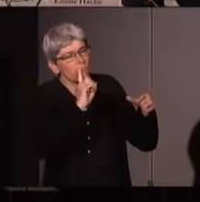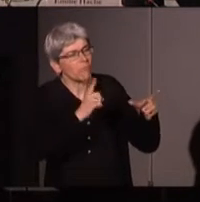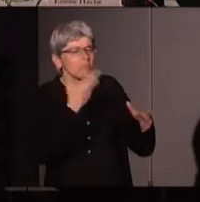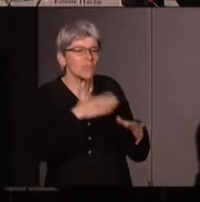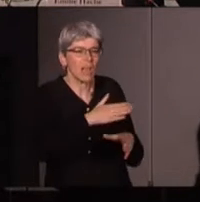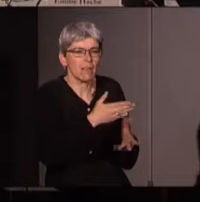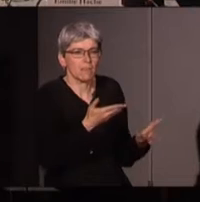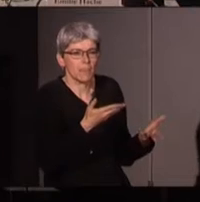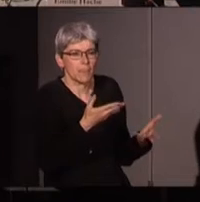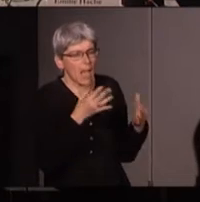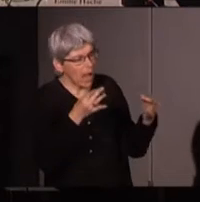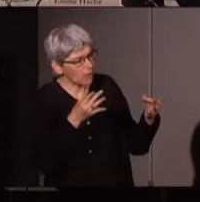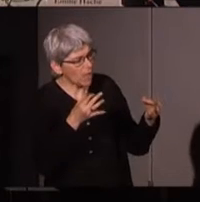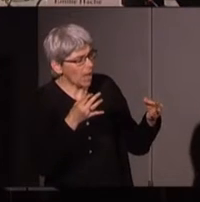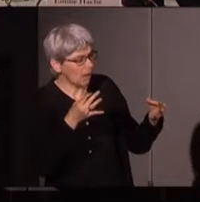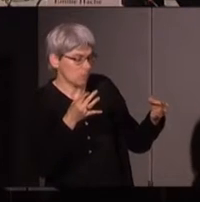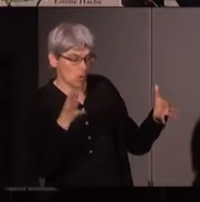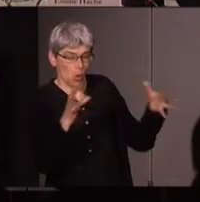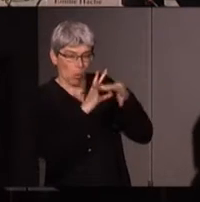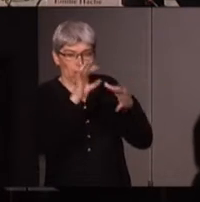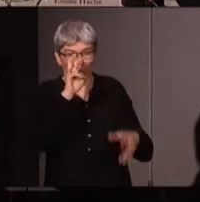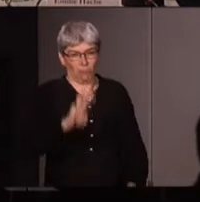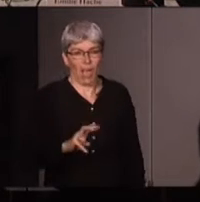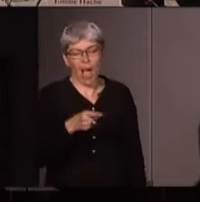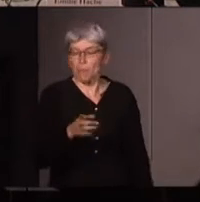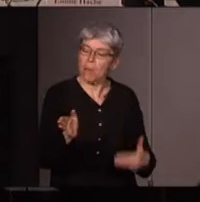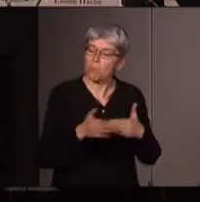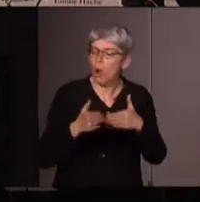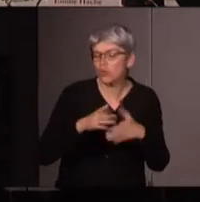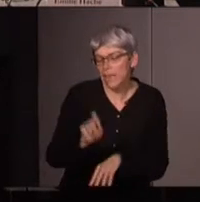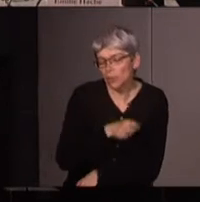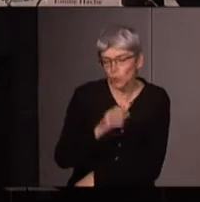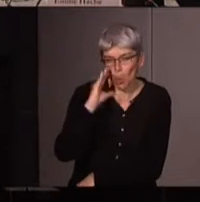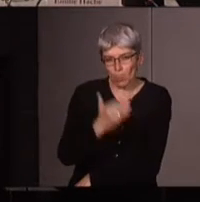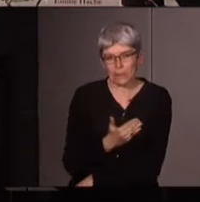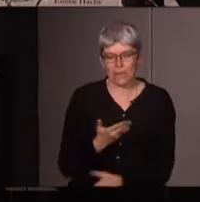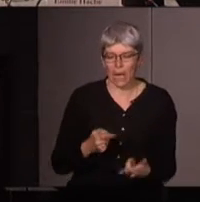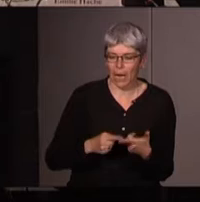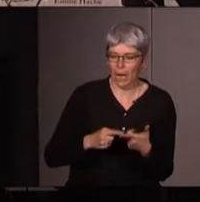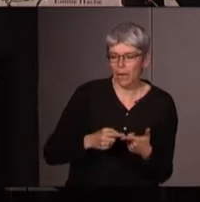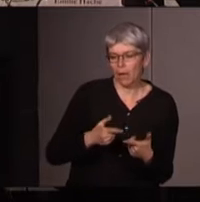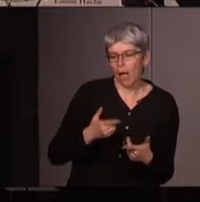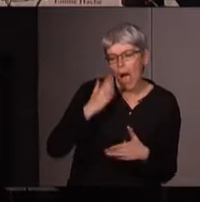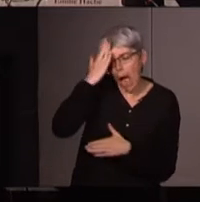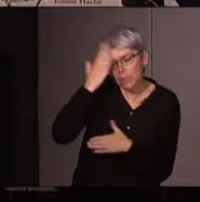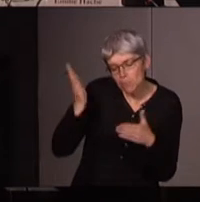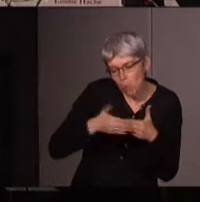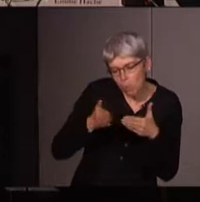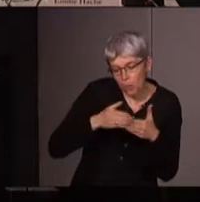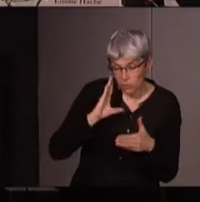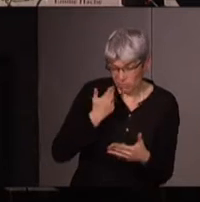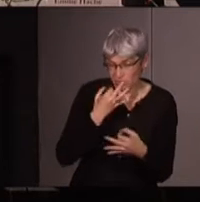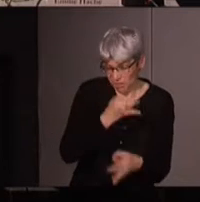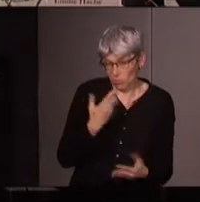le féminisme par rapport à l'écologie c'était tout de suite ah oui vous êtes plus proche de la nature vous êtes plus proche des animaux ce genre de